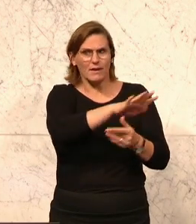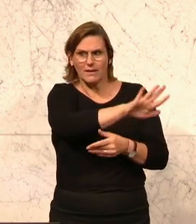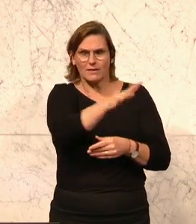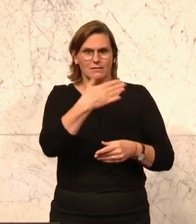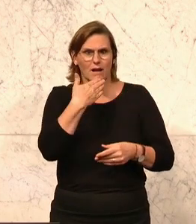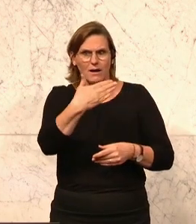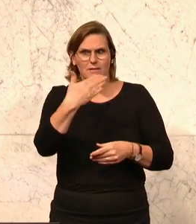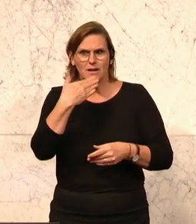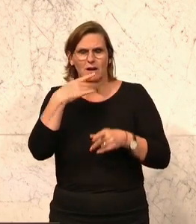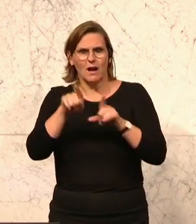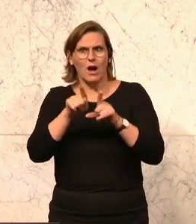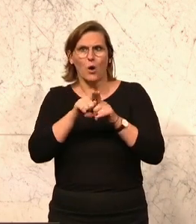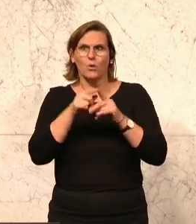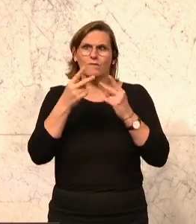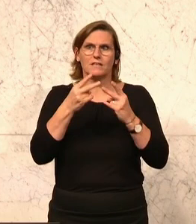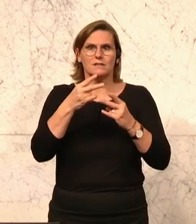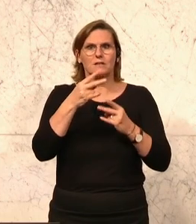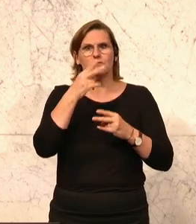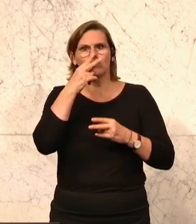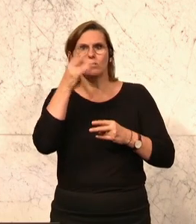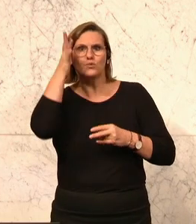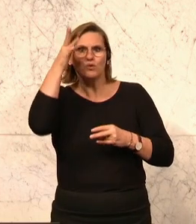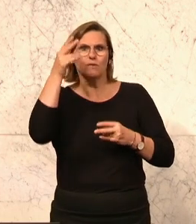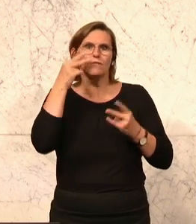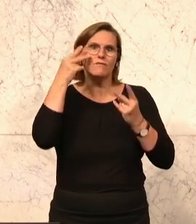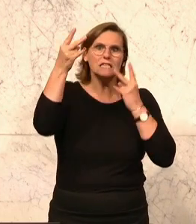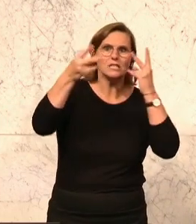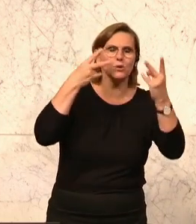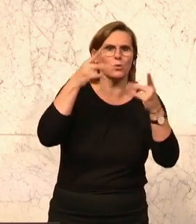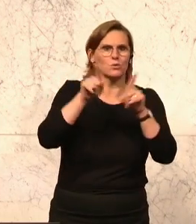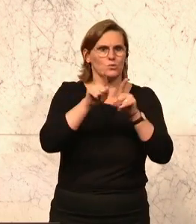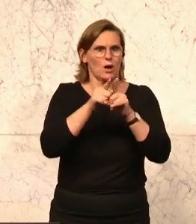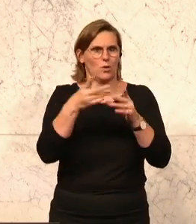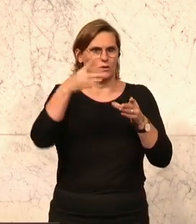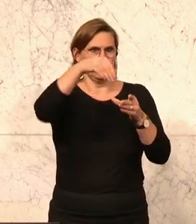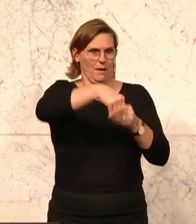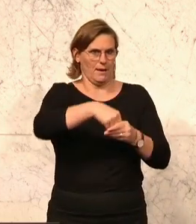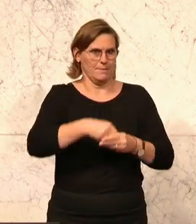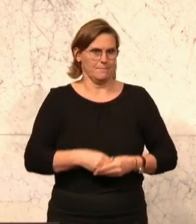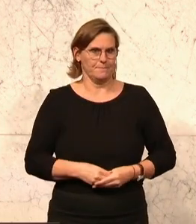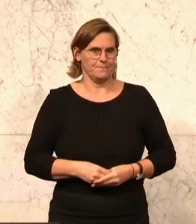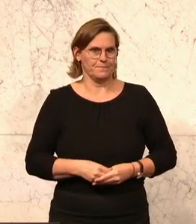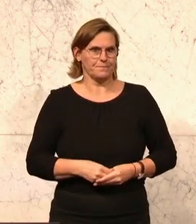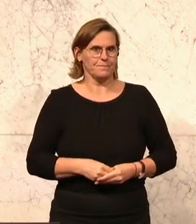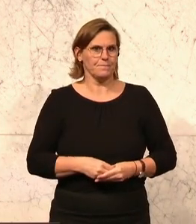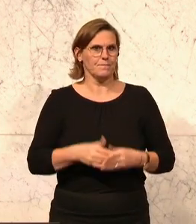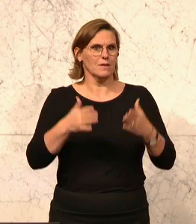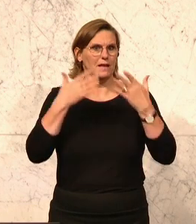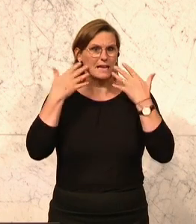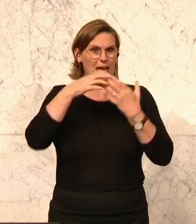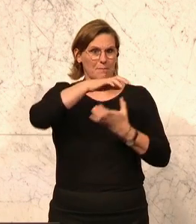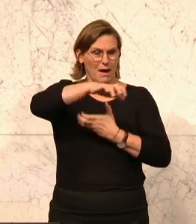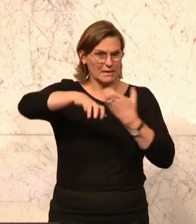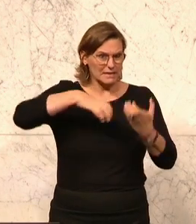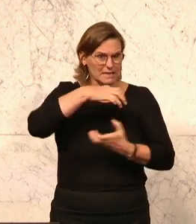ist es, an die Visionen zu denken, an die Zukunft zu denken und so etwas zu verankern. Und die Klimakrise wird uns vor großen